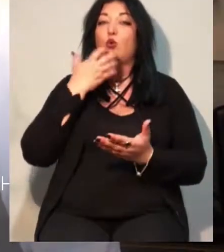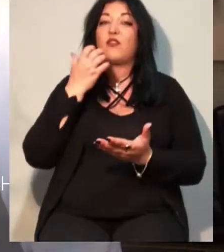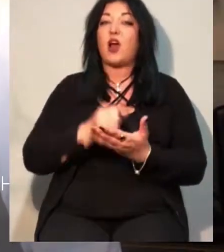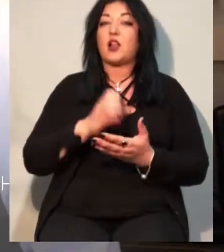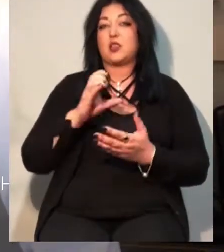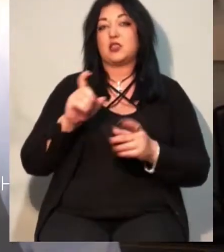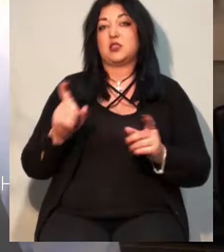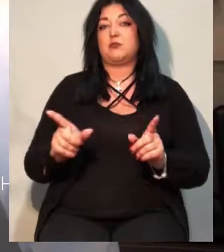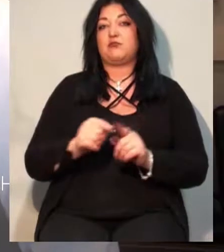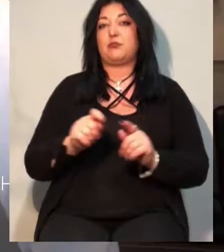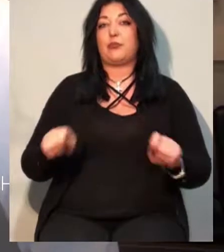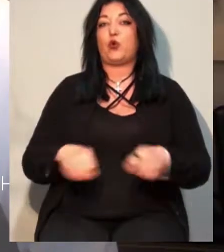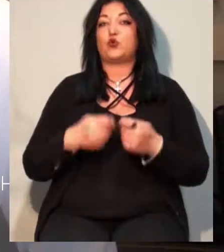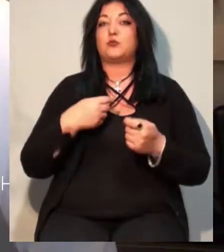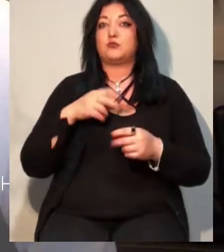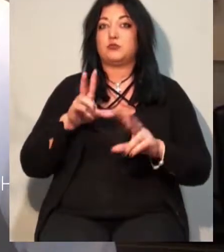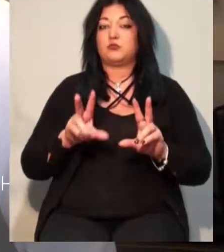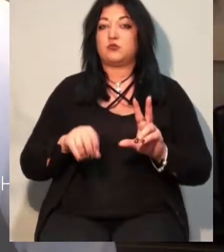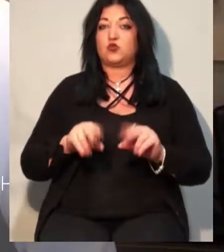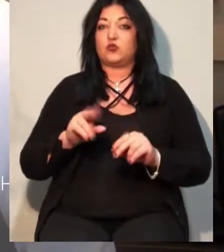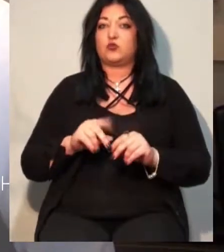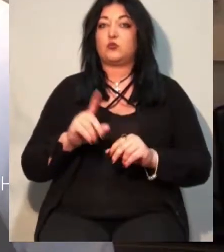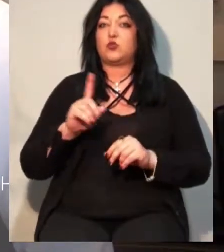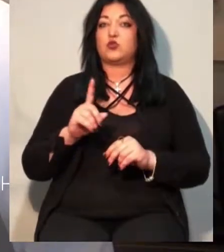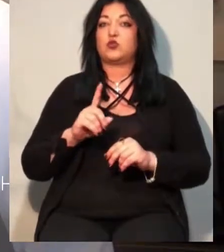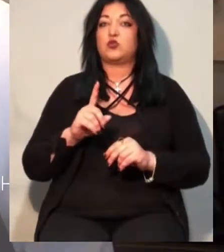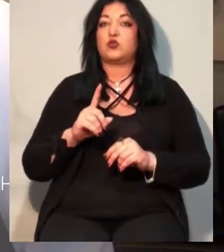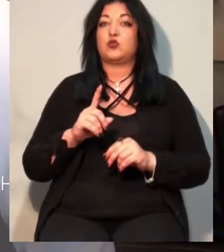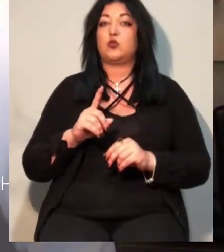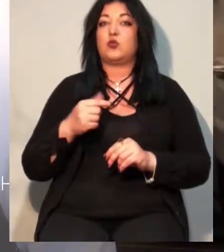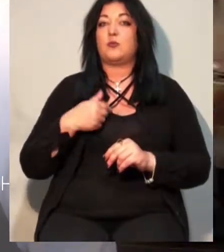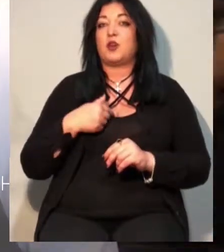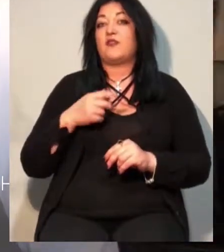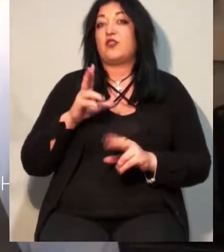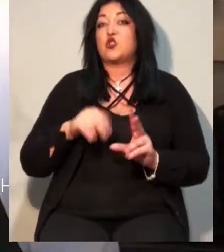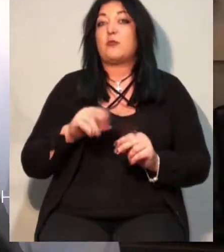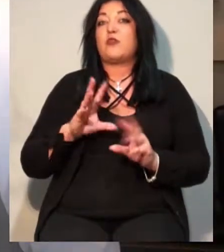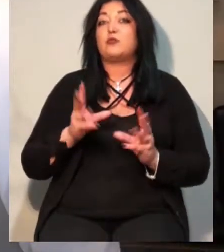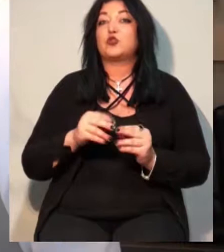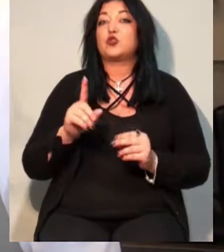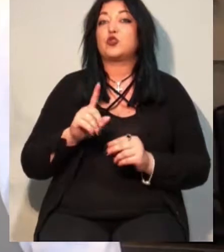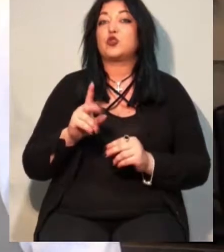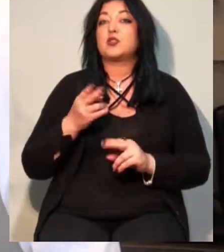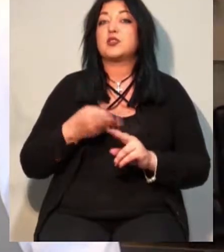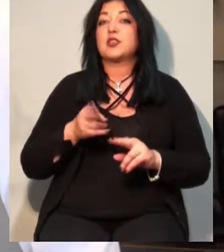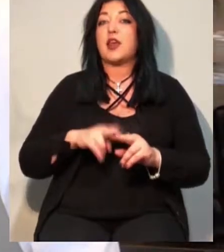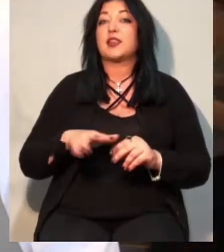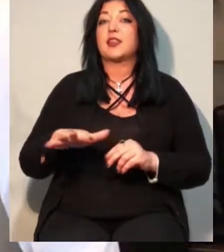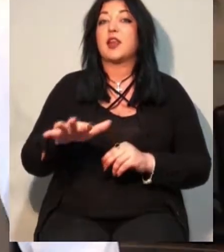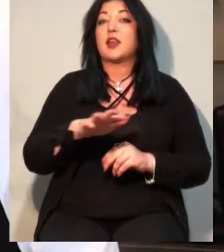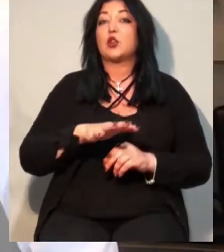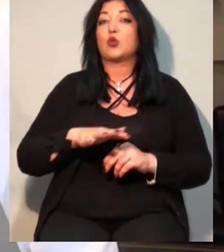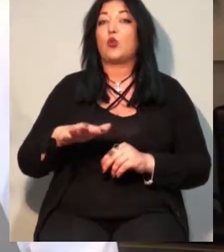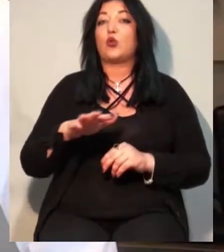особисто «Автомайдан», «Зелений лист», «Квасніцька Ольга», ми вважаємо, що ця територія варта